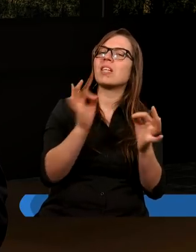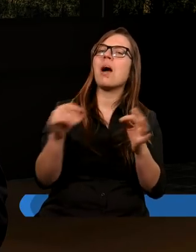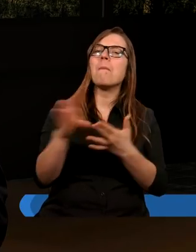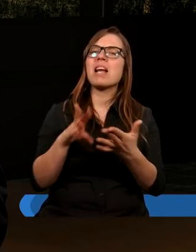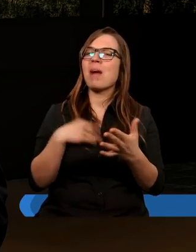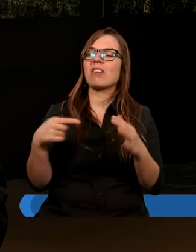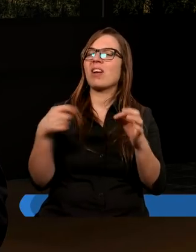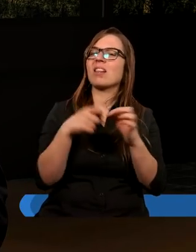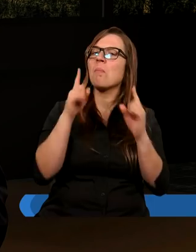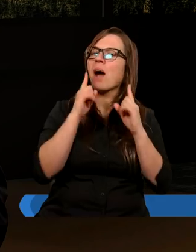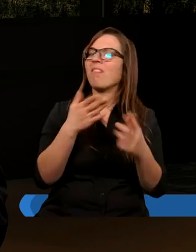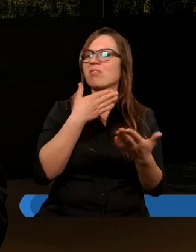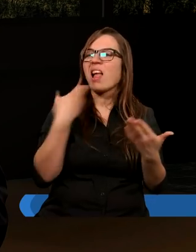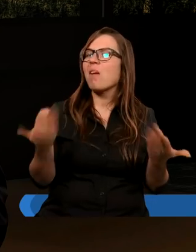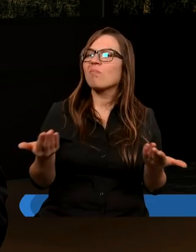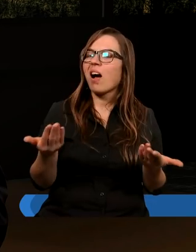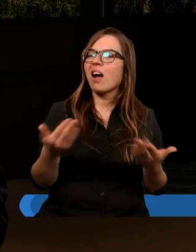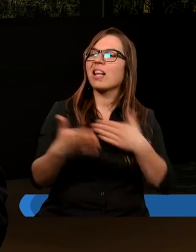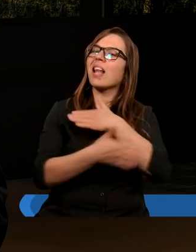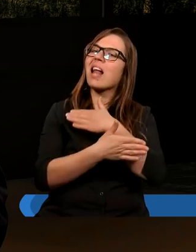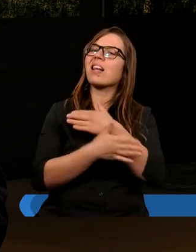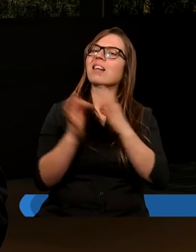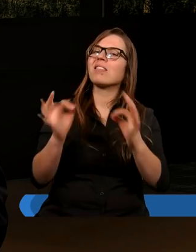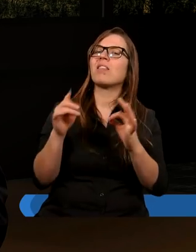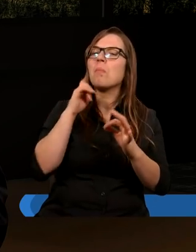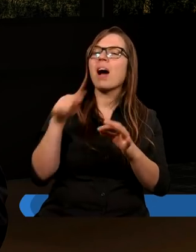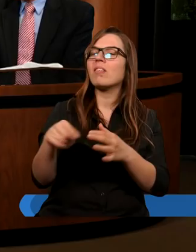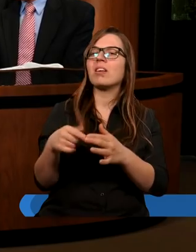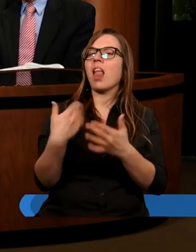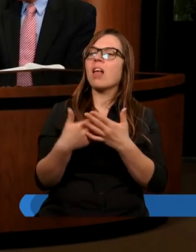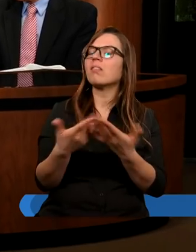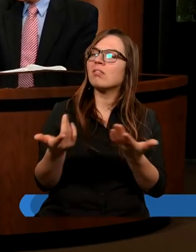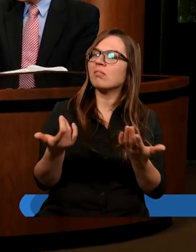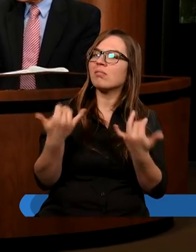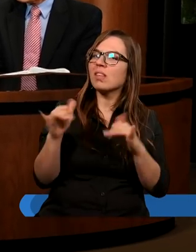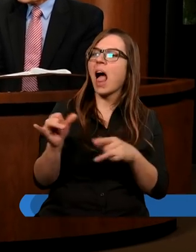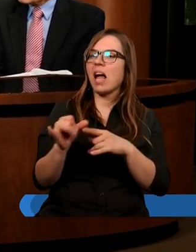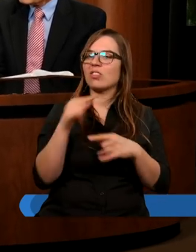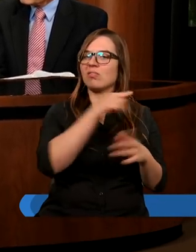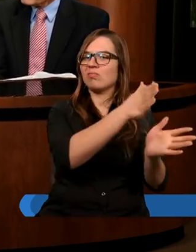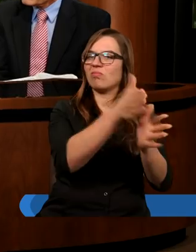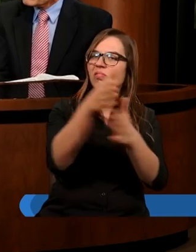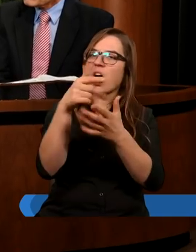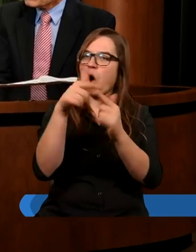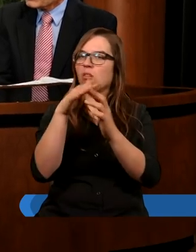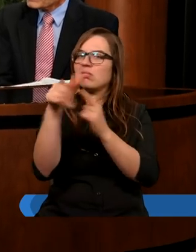prawdy tej zasadniczej, jaka ona jest. Natomiast gdy chodzi o